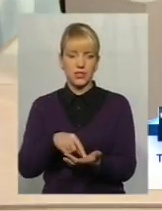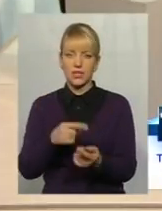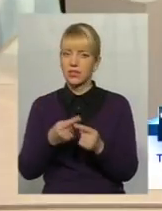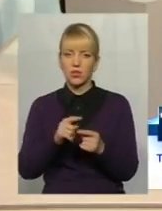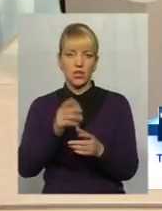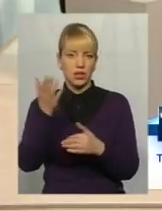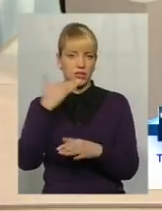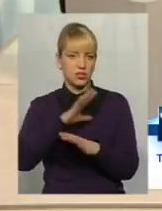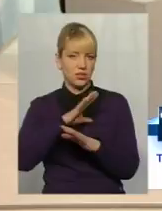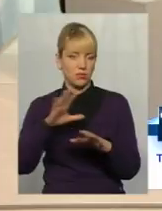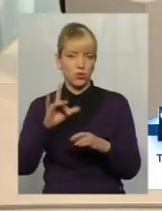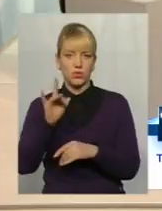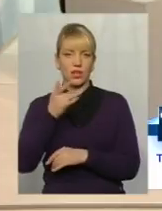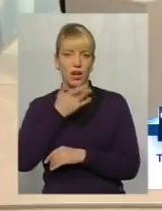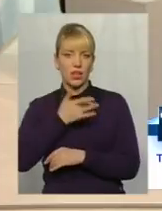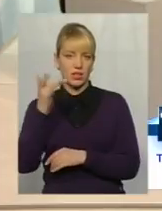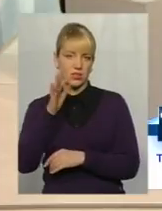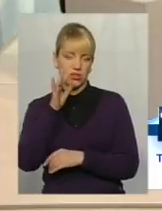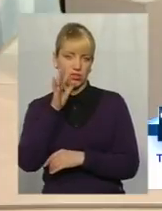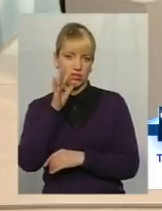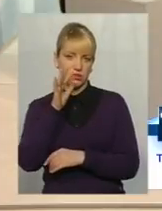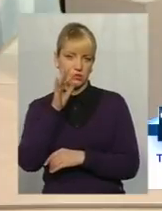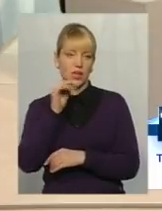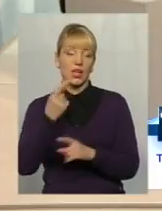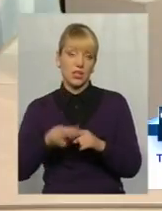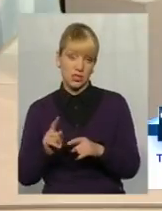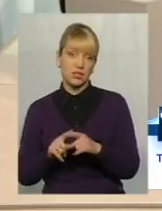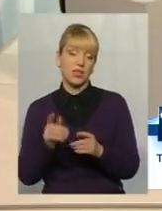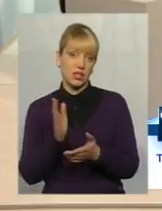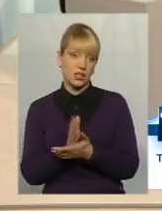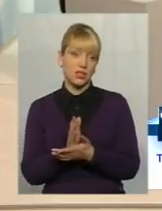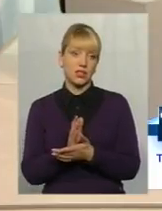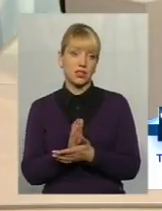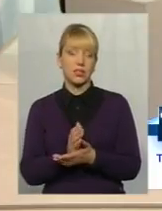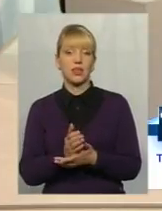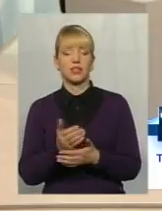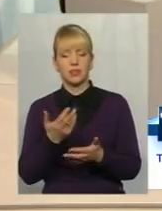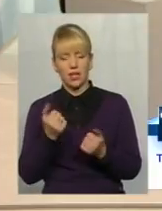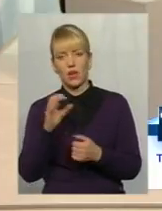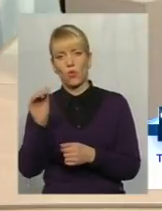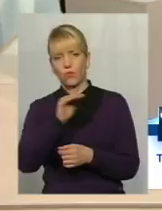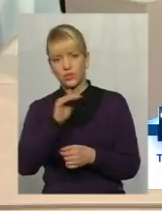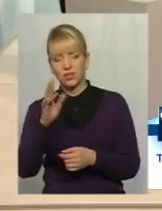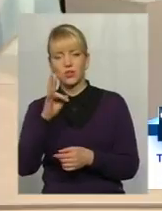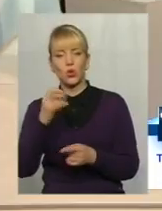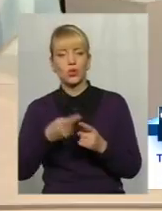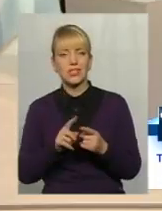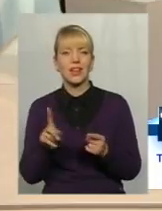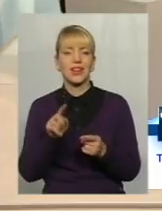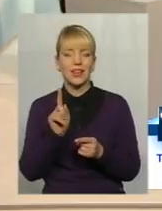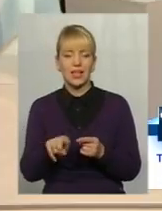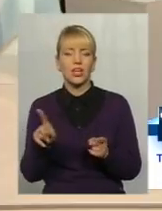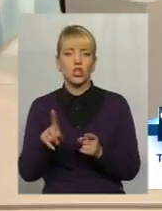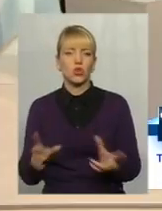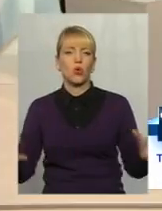наприклад, за радянських часів. І це є певний там момент офіціозу, але загалом це є те, що об'єднує громаду.